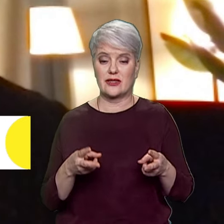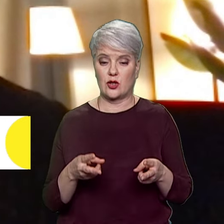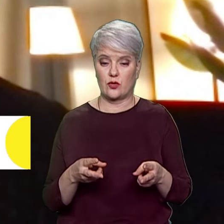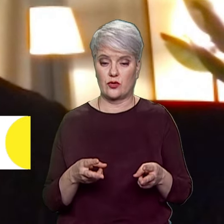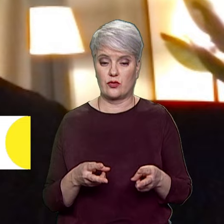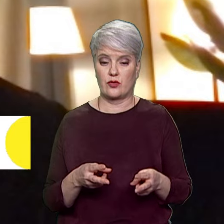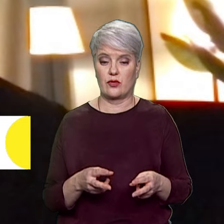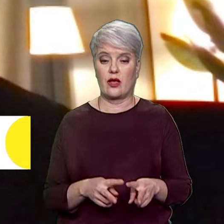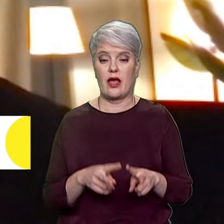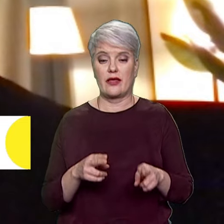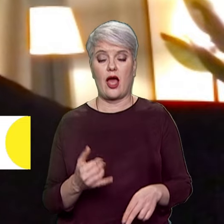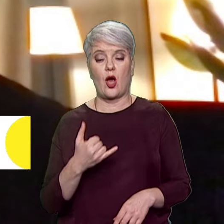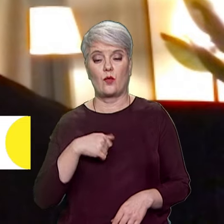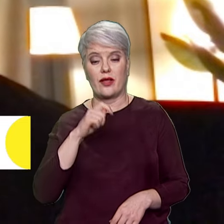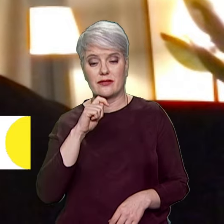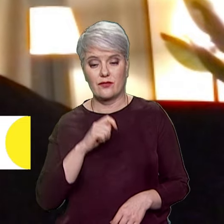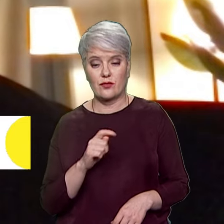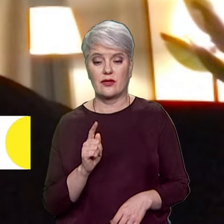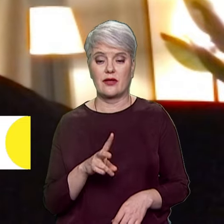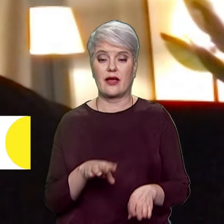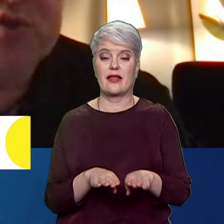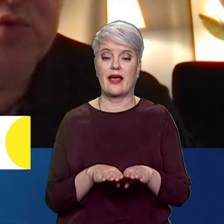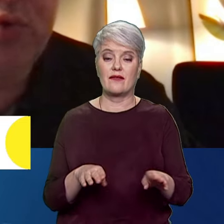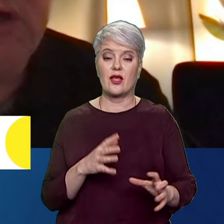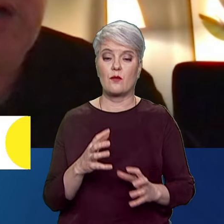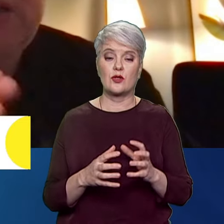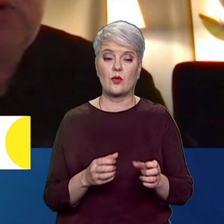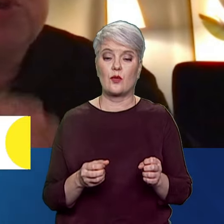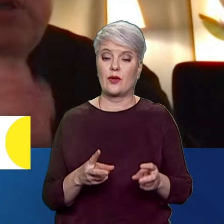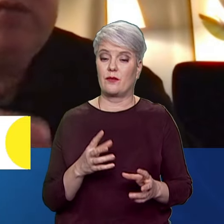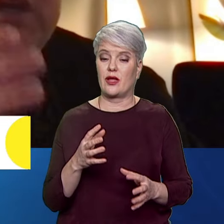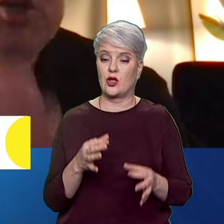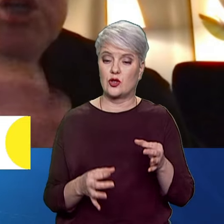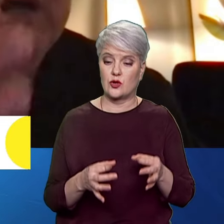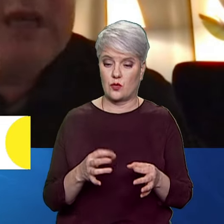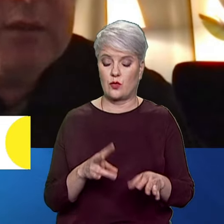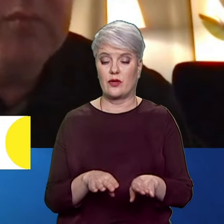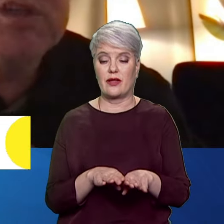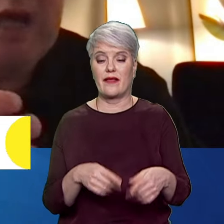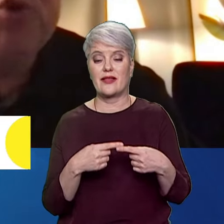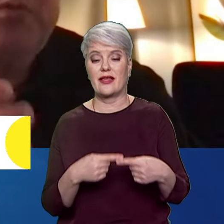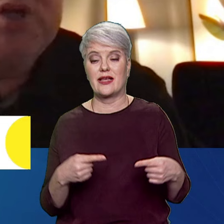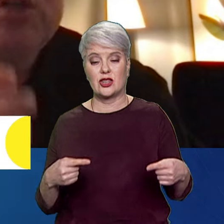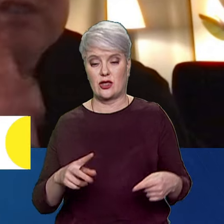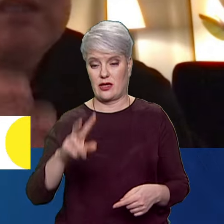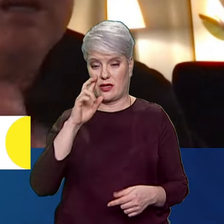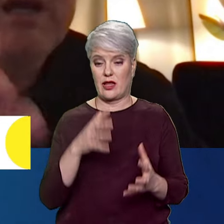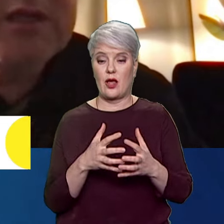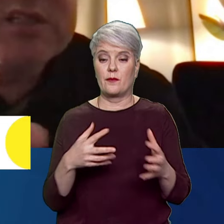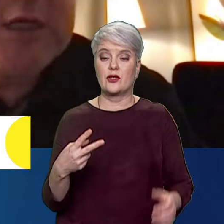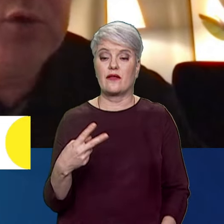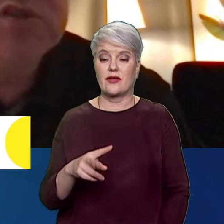у нас в Україні, так і на рівні Міжнародного кримінального суду, а також на рівні інших країн. Ми знаємо, що більше 20